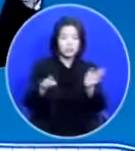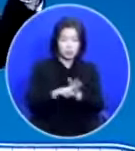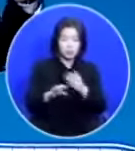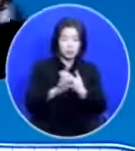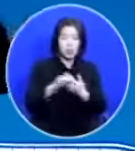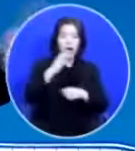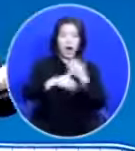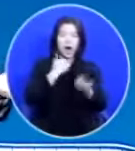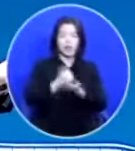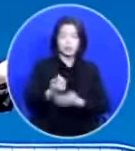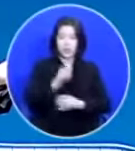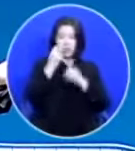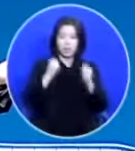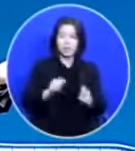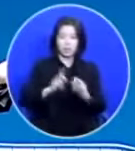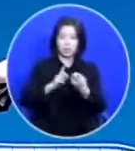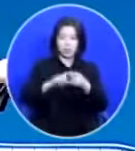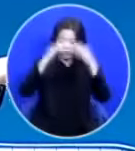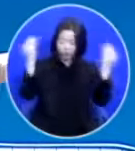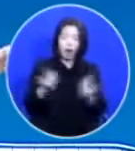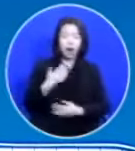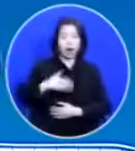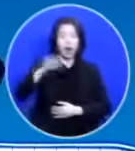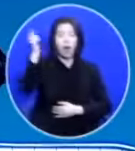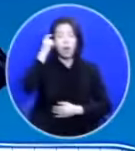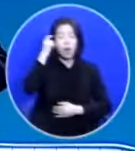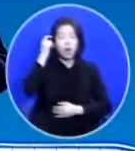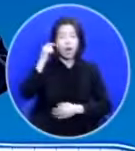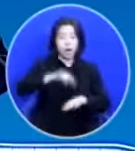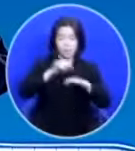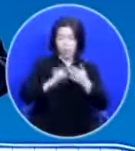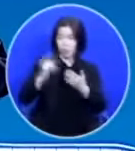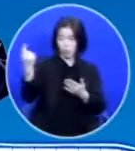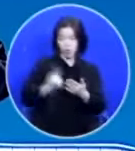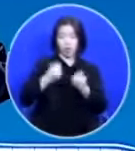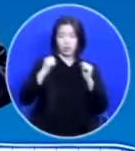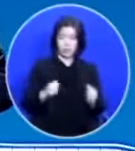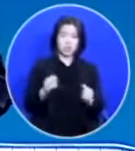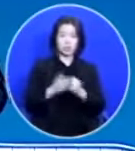살아계신 것을 다 알아요 왜? 마음이 확 계신 거예요